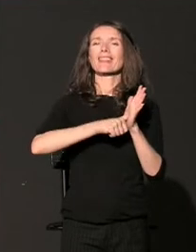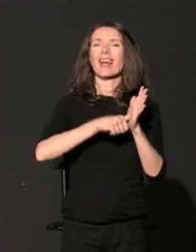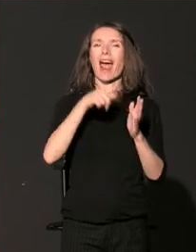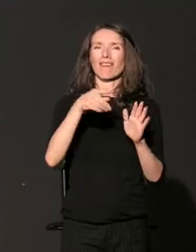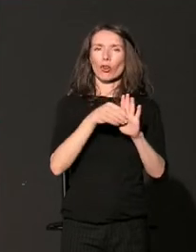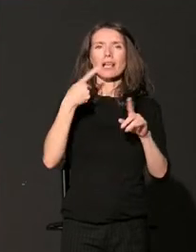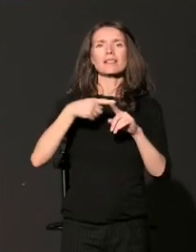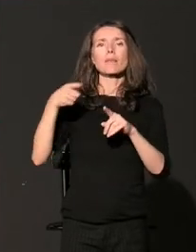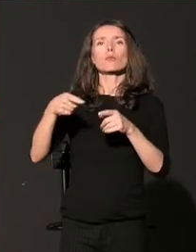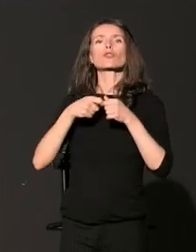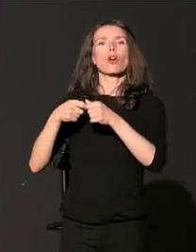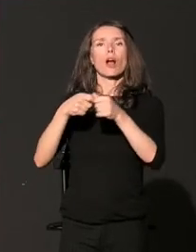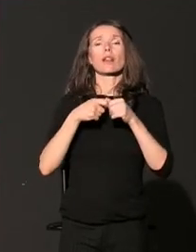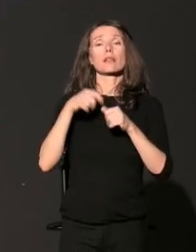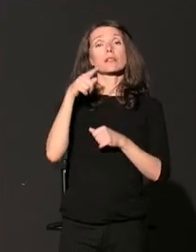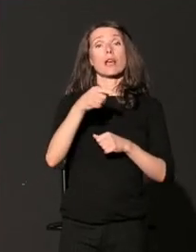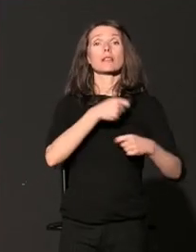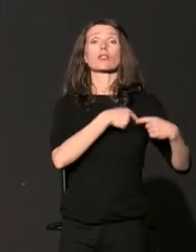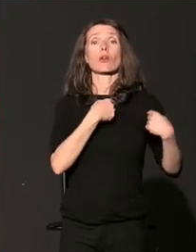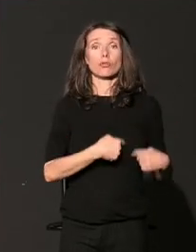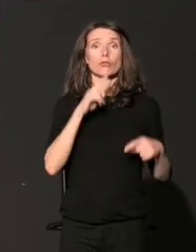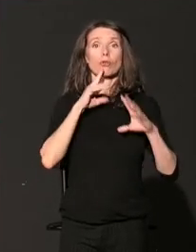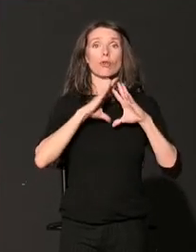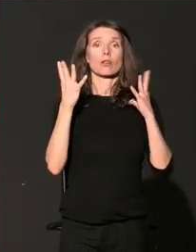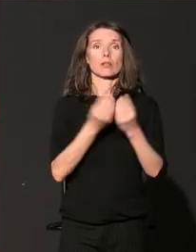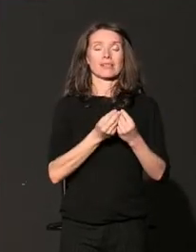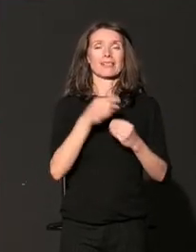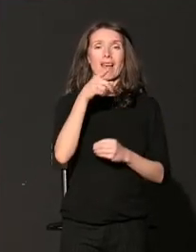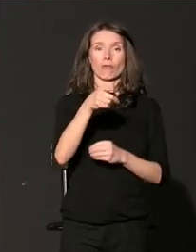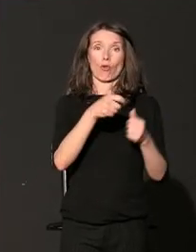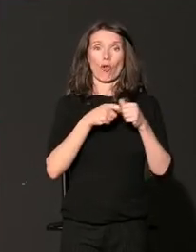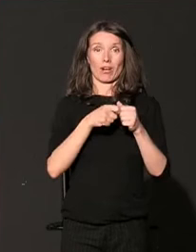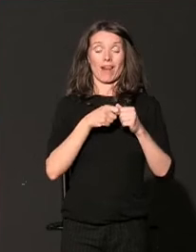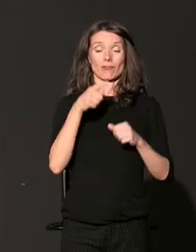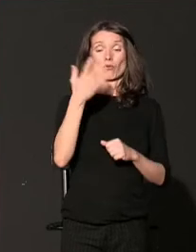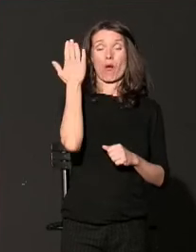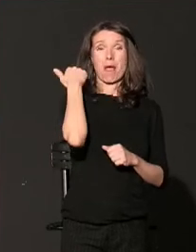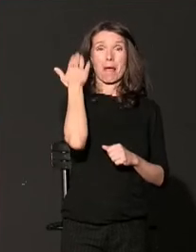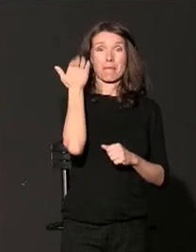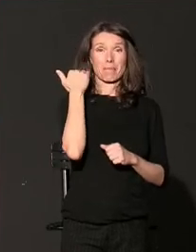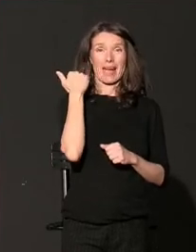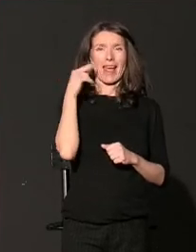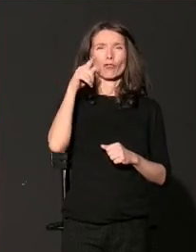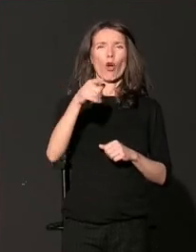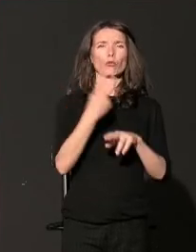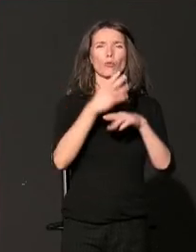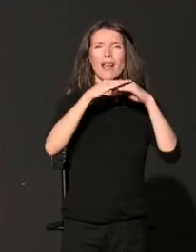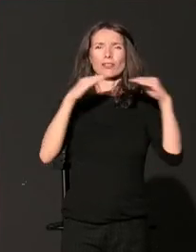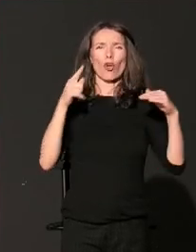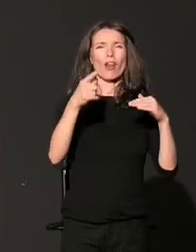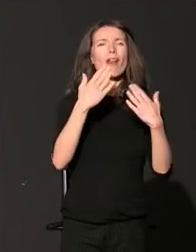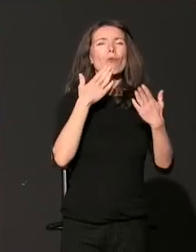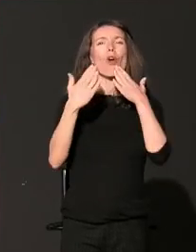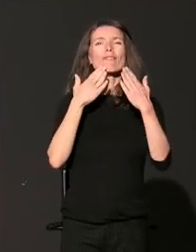zajedničkim snagama organizuju ove dobročinstvo. Prethodnu nacionalnu konferenciju o filantropiji smo organizovali